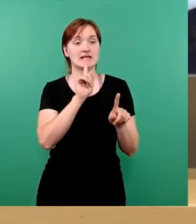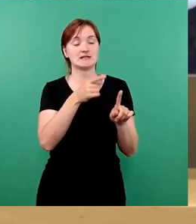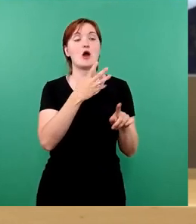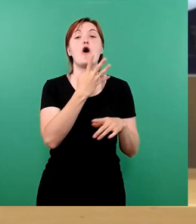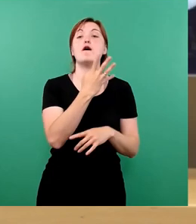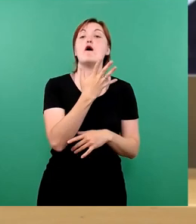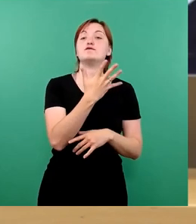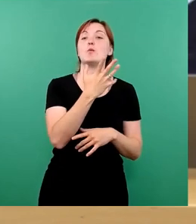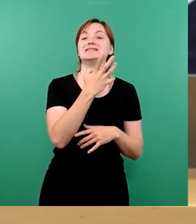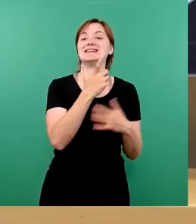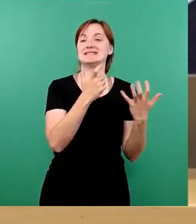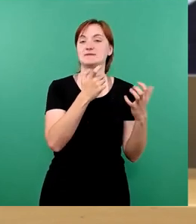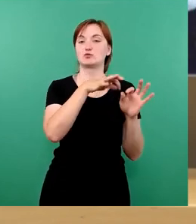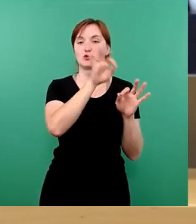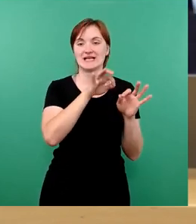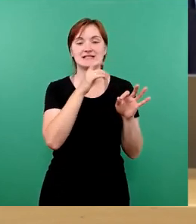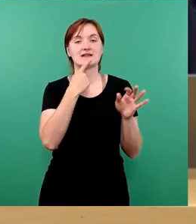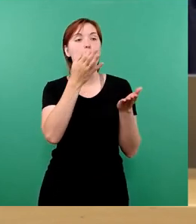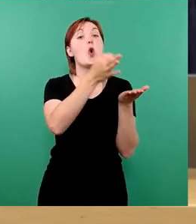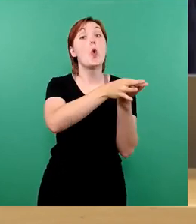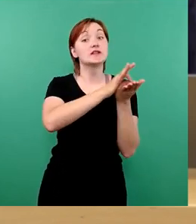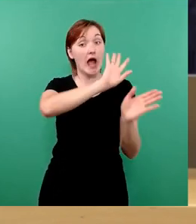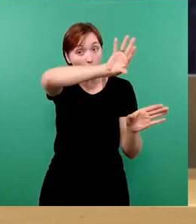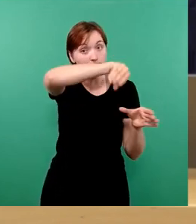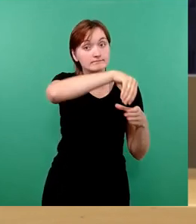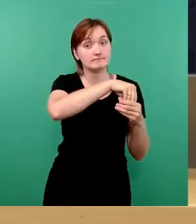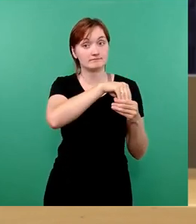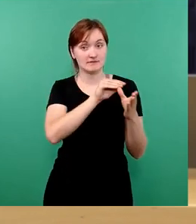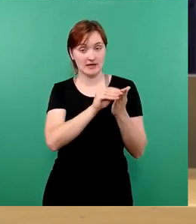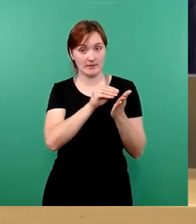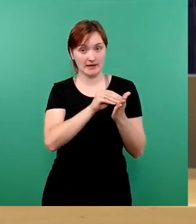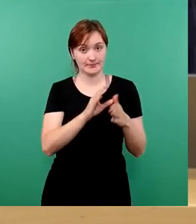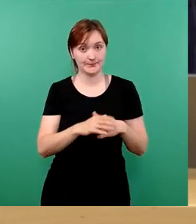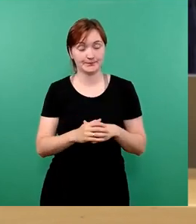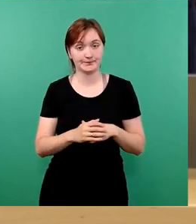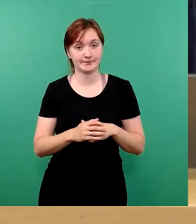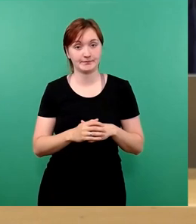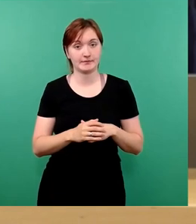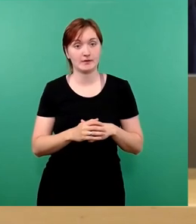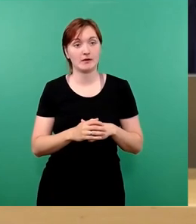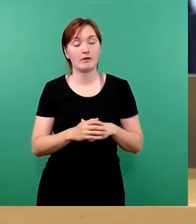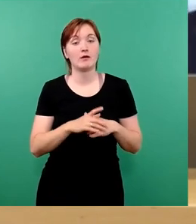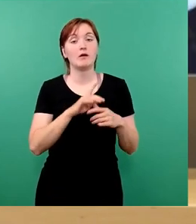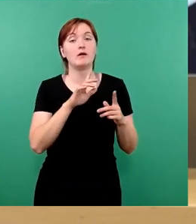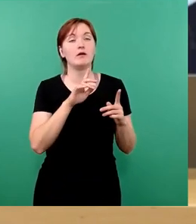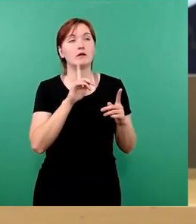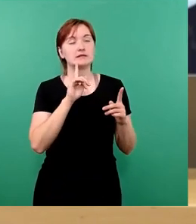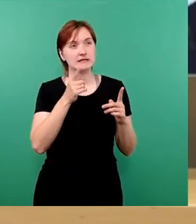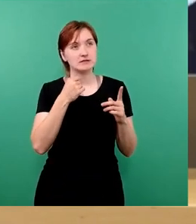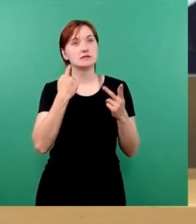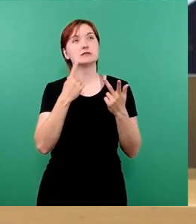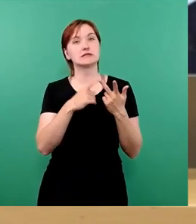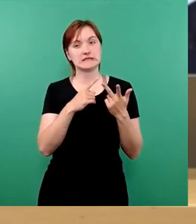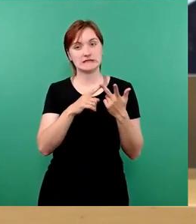Prozent die Ortschaftsräte noch einbinden wollen. Und dann gibt es den Wunsch nach